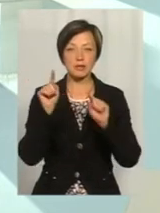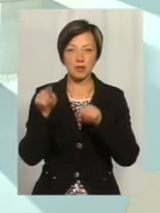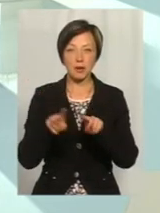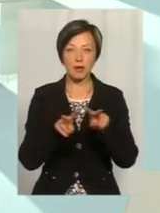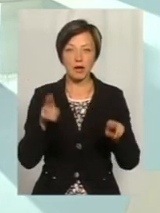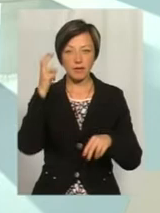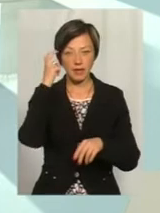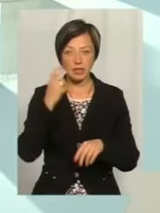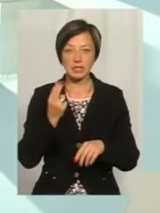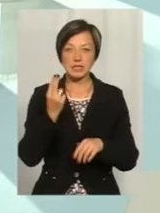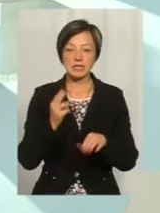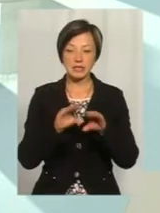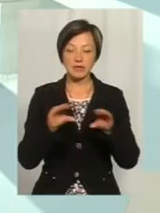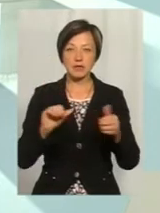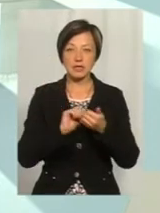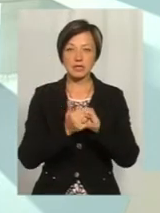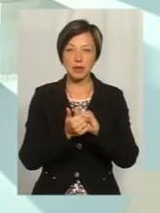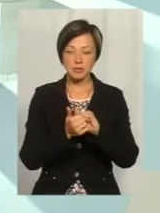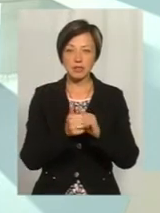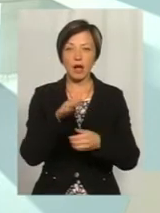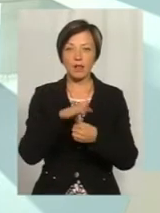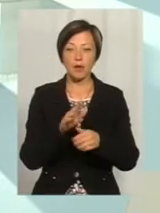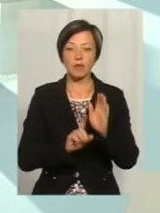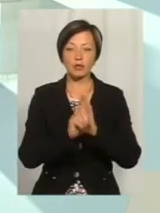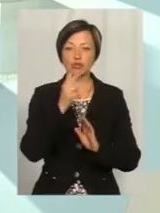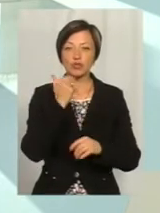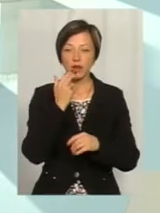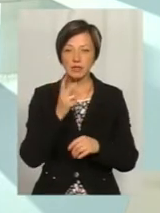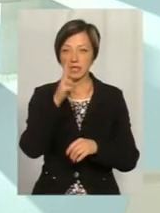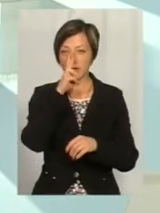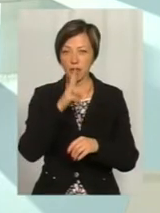як і в Києві, цифра замість аналогу працює із червня. Так от,